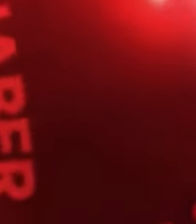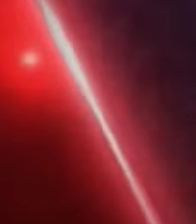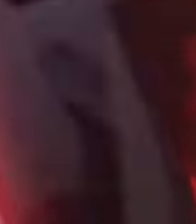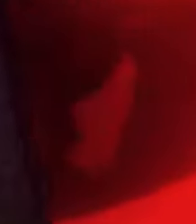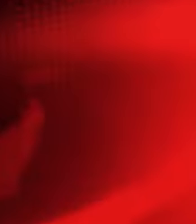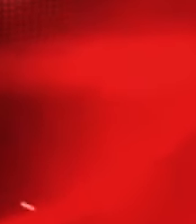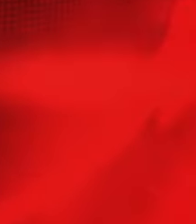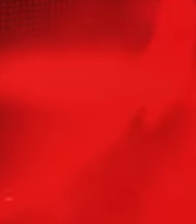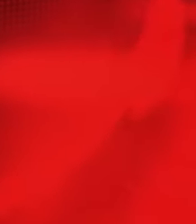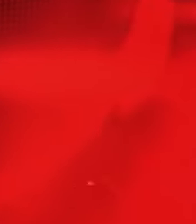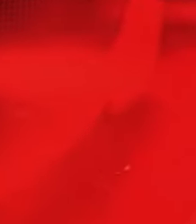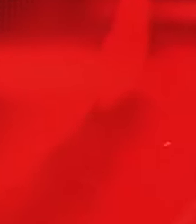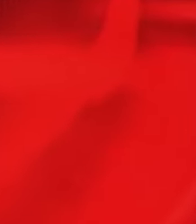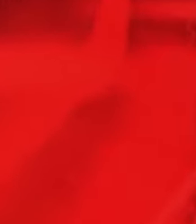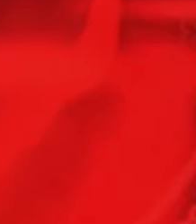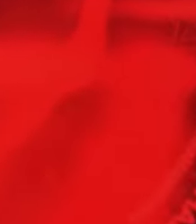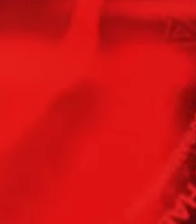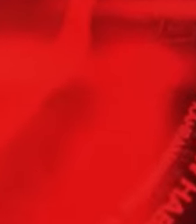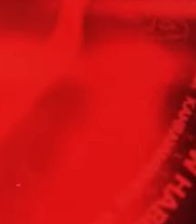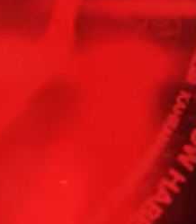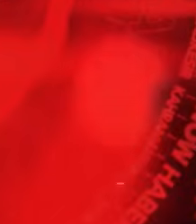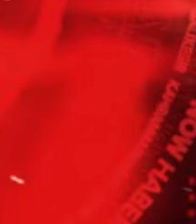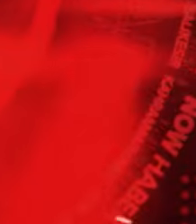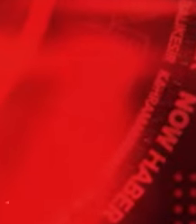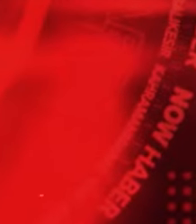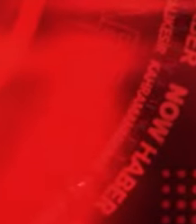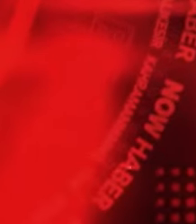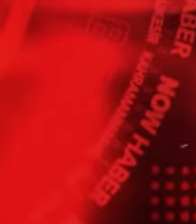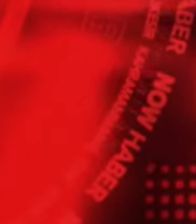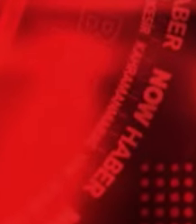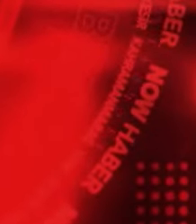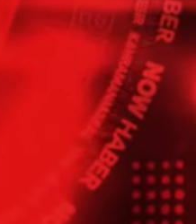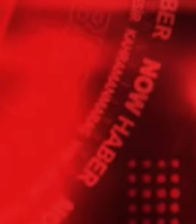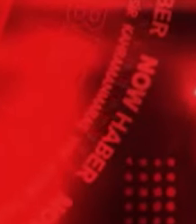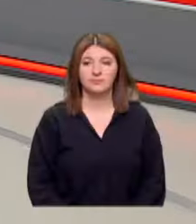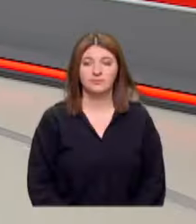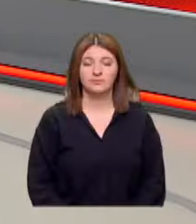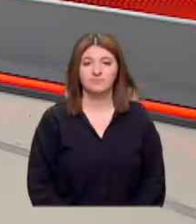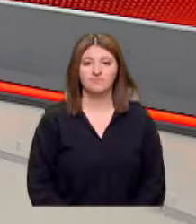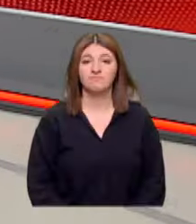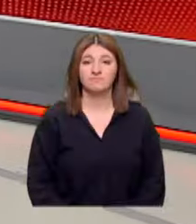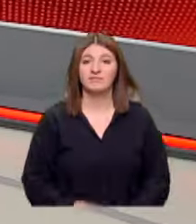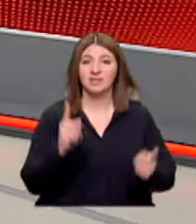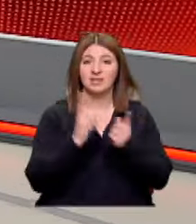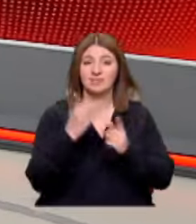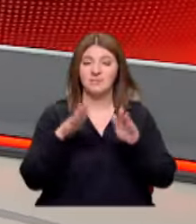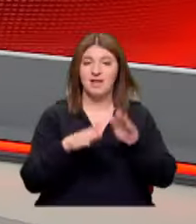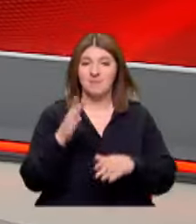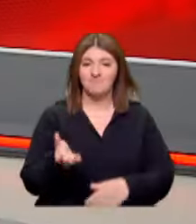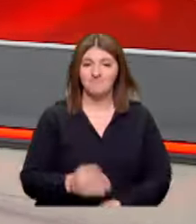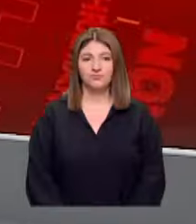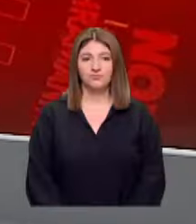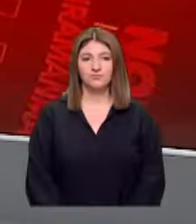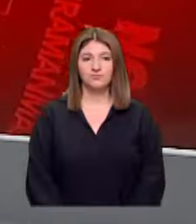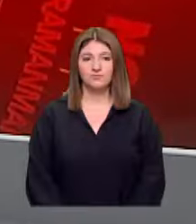Nav'da şimdi haber zamanı Yeni yayın dönemi 9 Eylül'de başlıyor Kısa bir ara veriyoruz